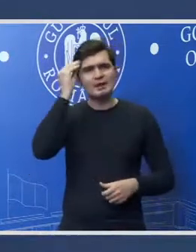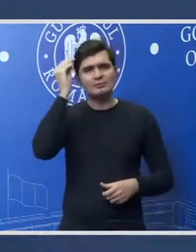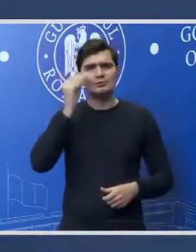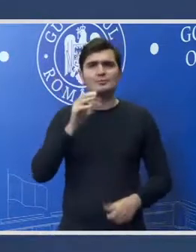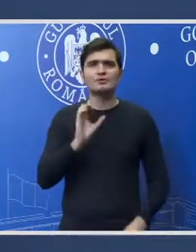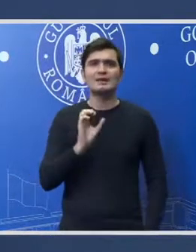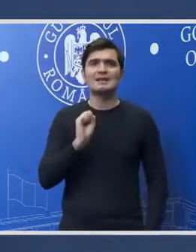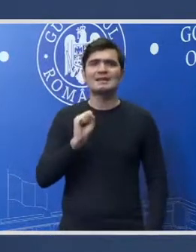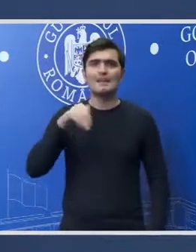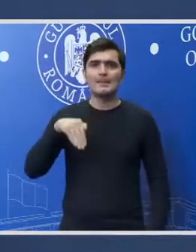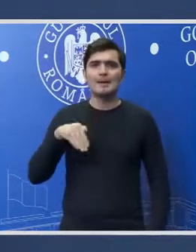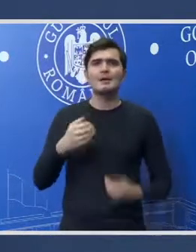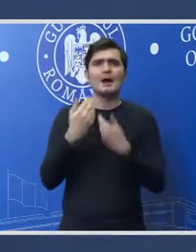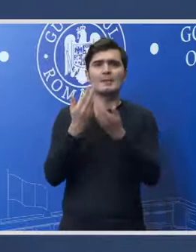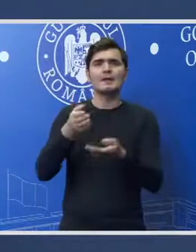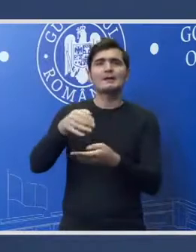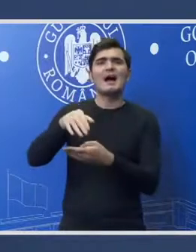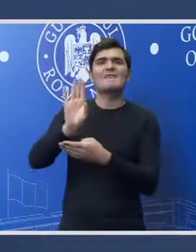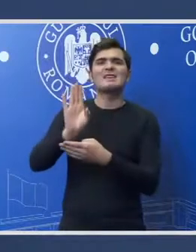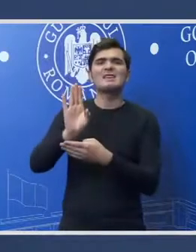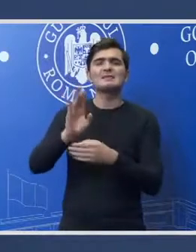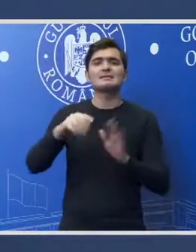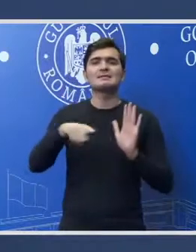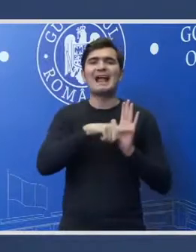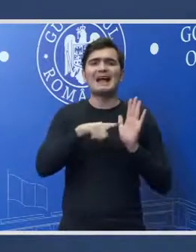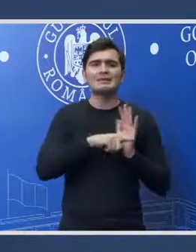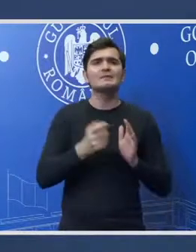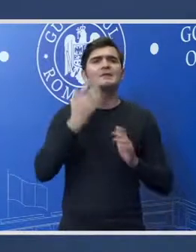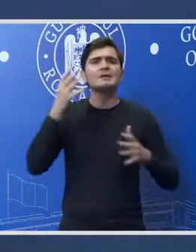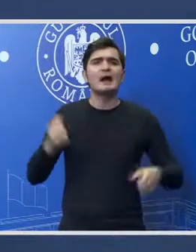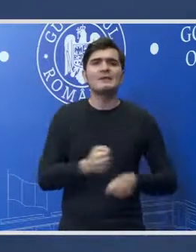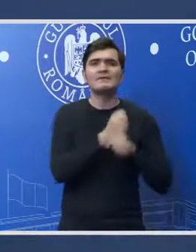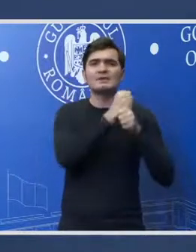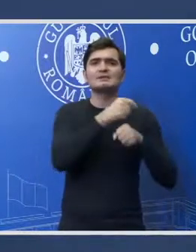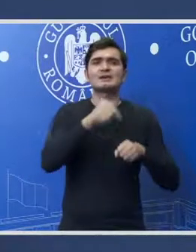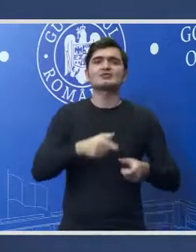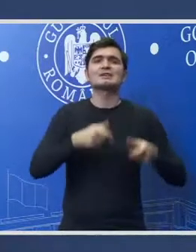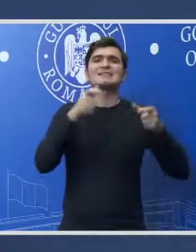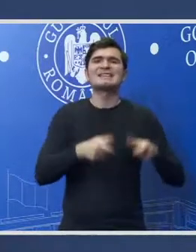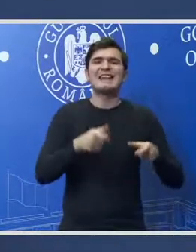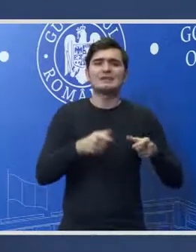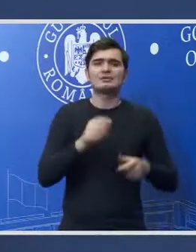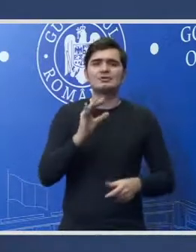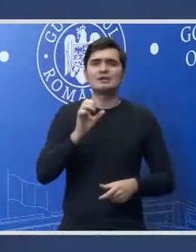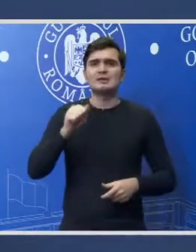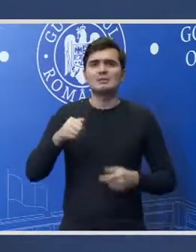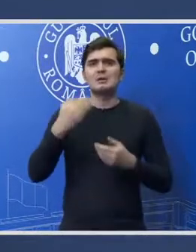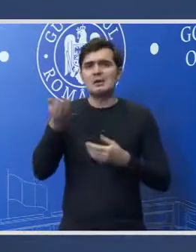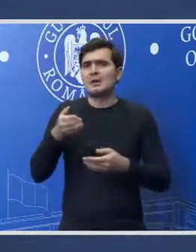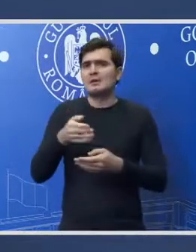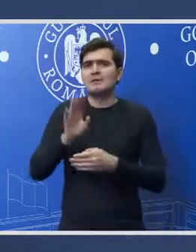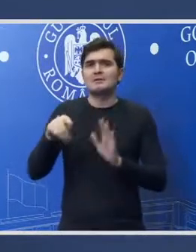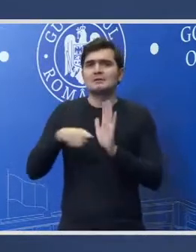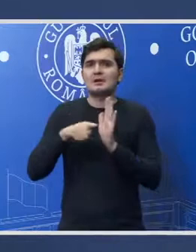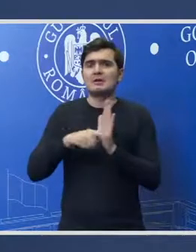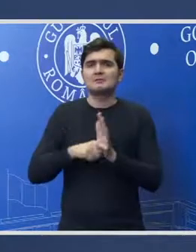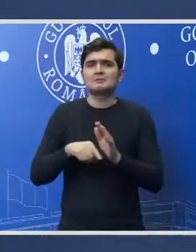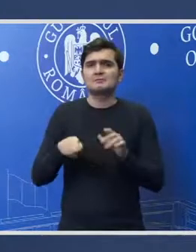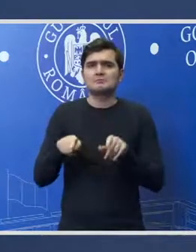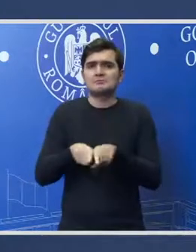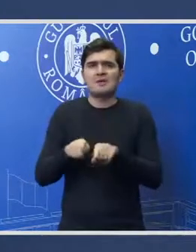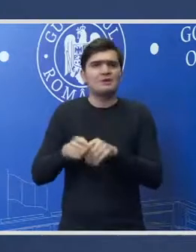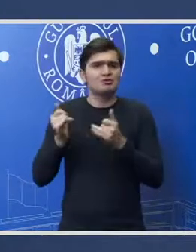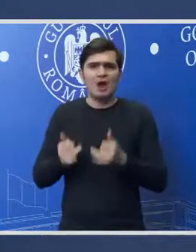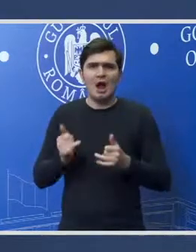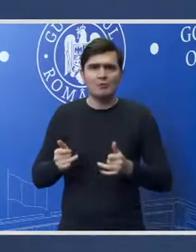CSM a dat aviz negativ atunci când a fost înființată această secție, CSM a dat aviz negativ și acum, dar